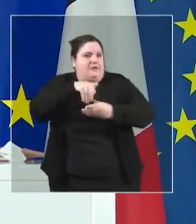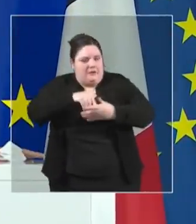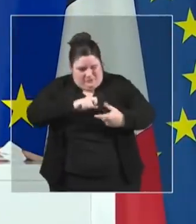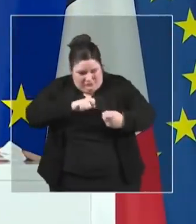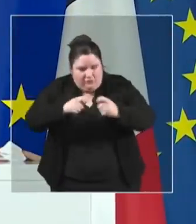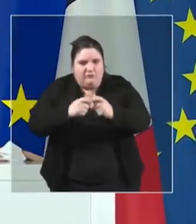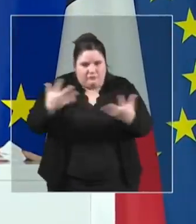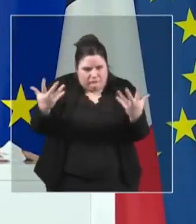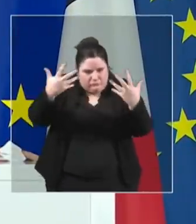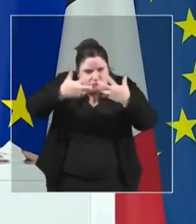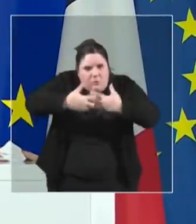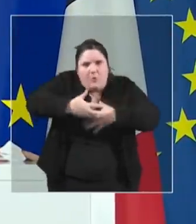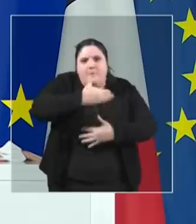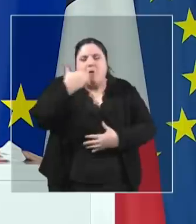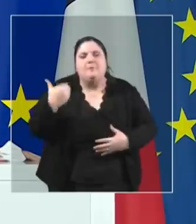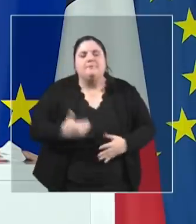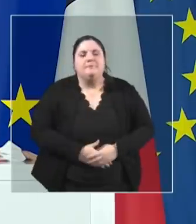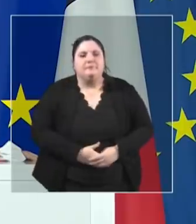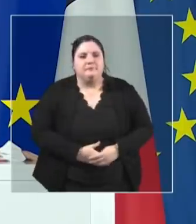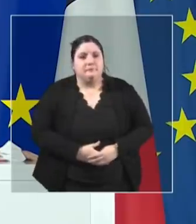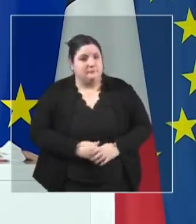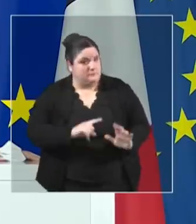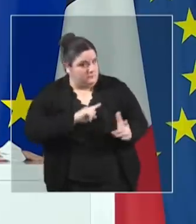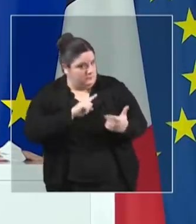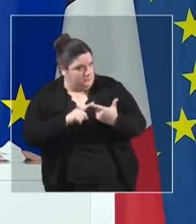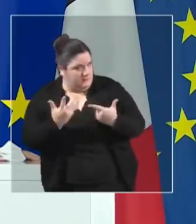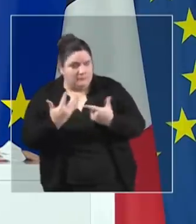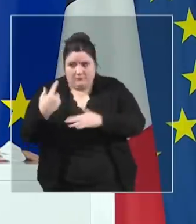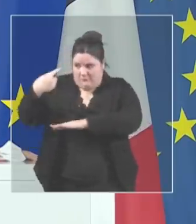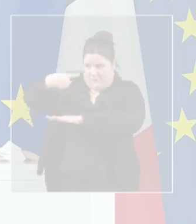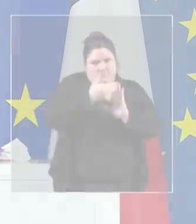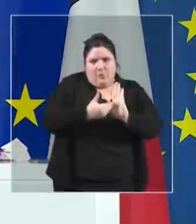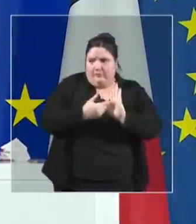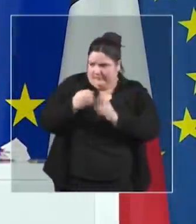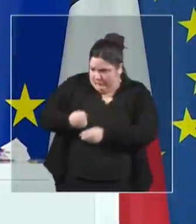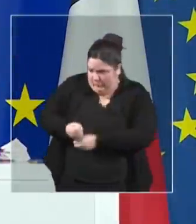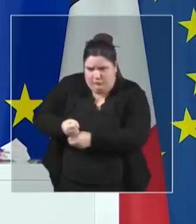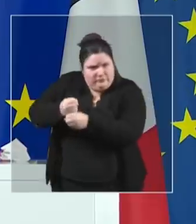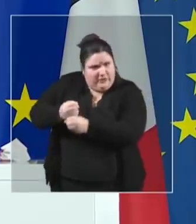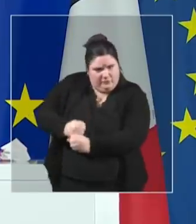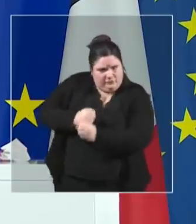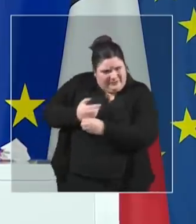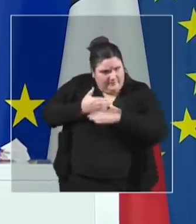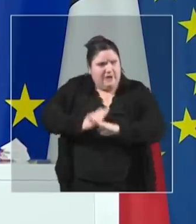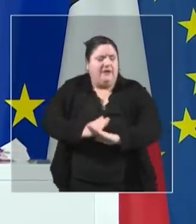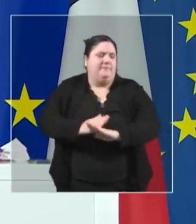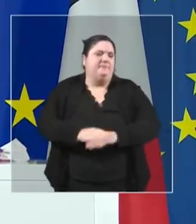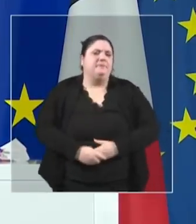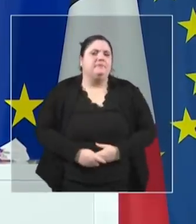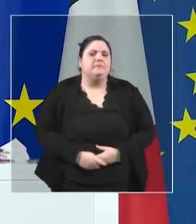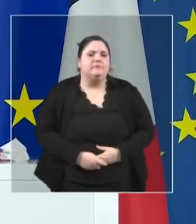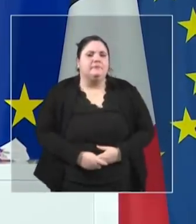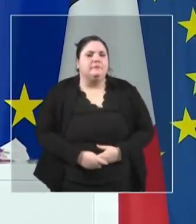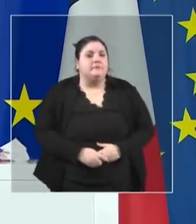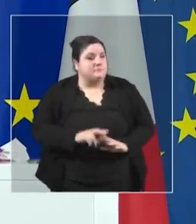nous souhaitons porter la création d'un mécanisme de soutien d'urgence aux frontières en cas de crise. Troisièmement, sur ce sujet de la protection de nos